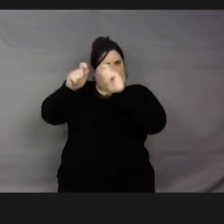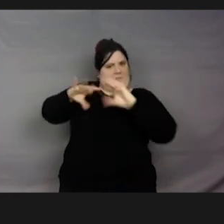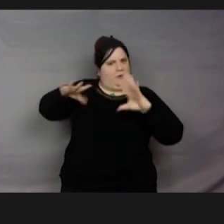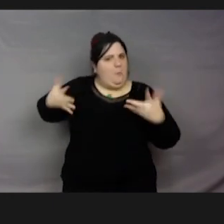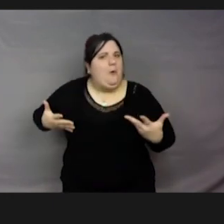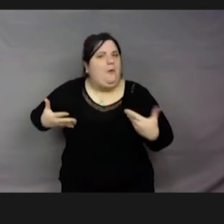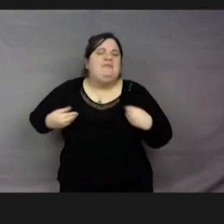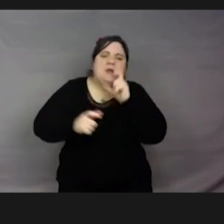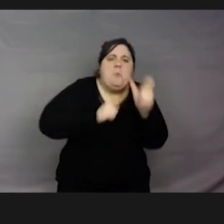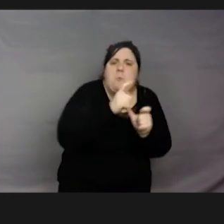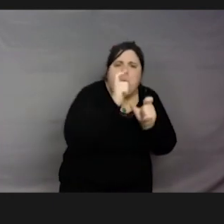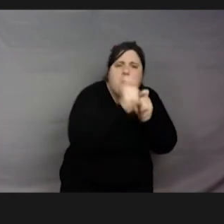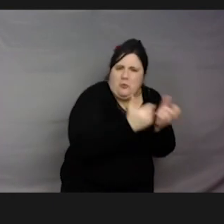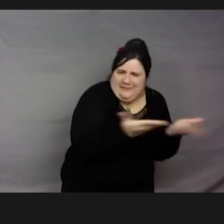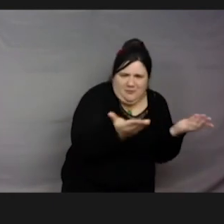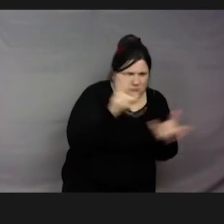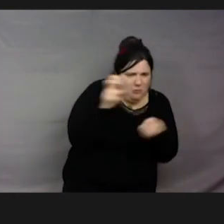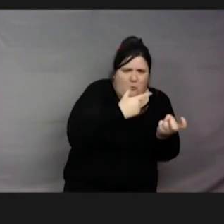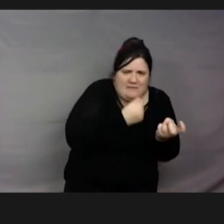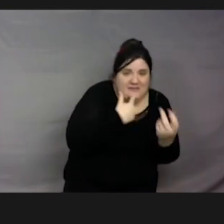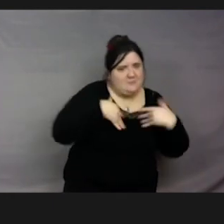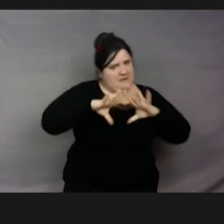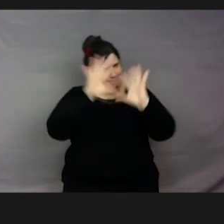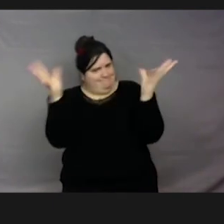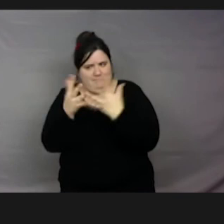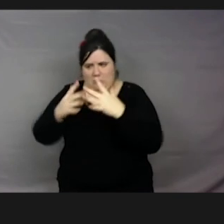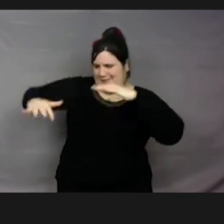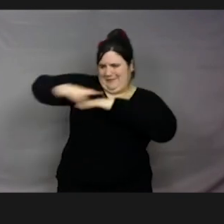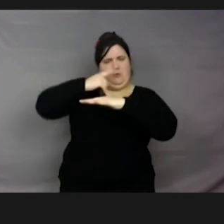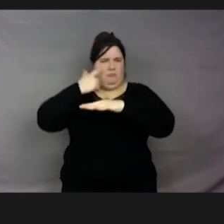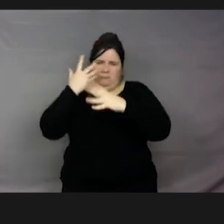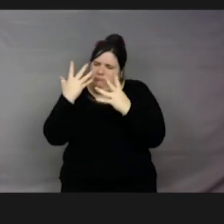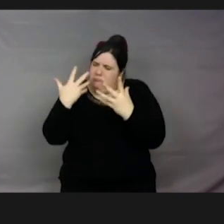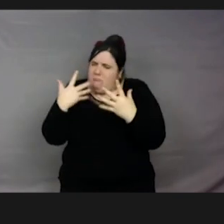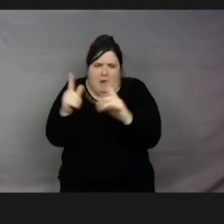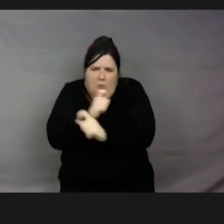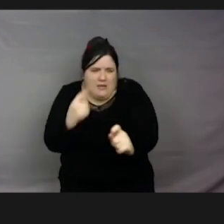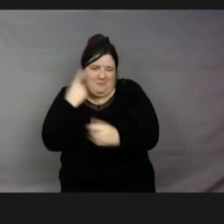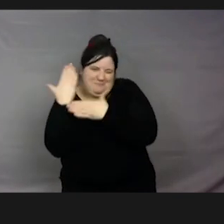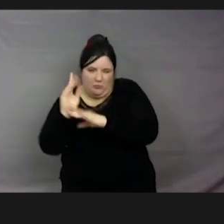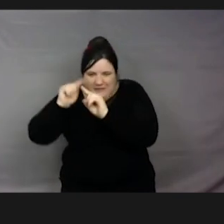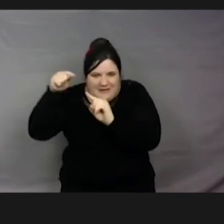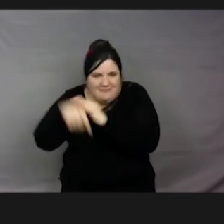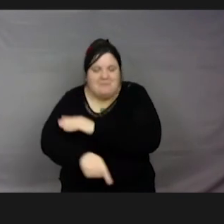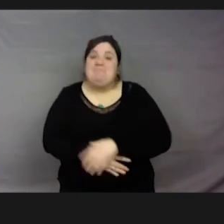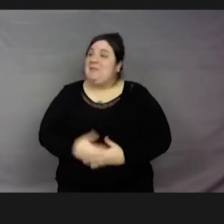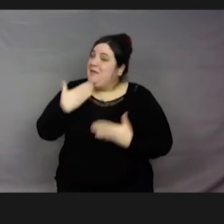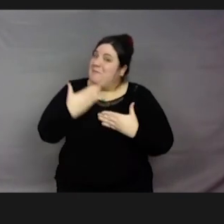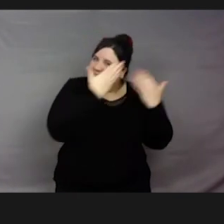insectes. Un grand merci Astrid Guillaume, à bientôt, et puis on se retrouve tous tout à l'heure à 14h, en direct.